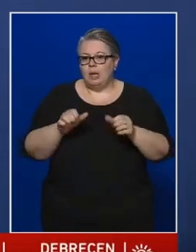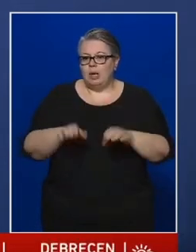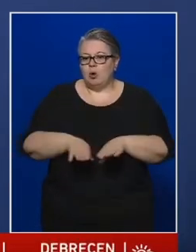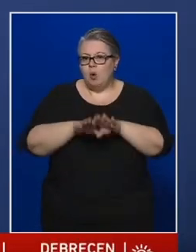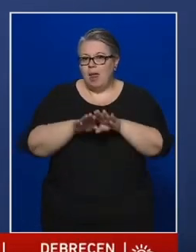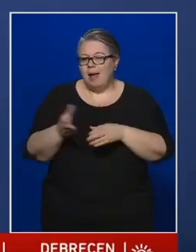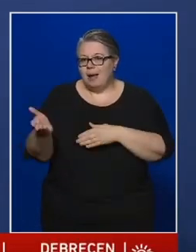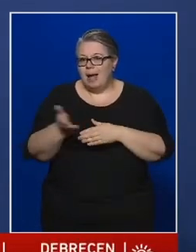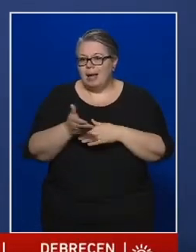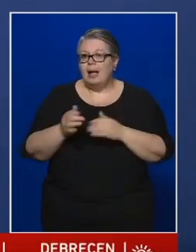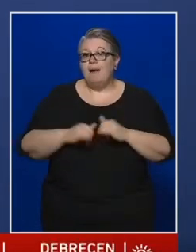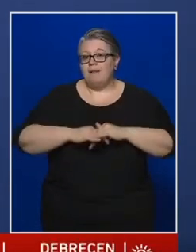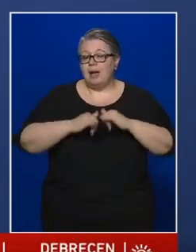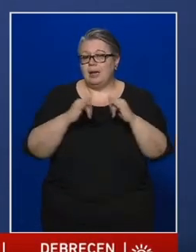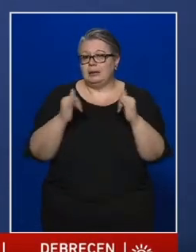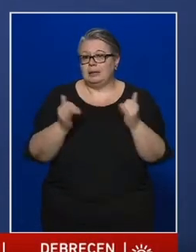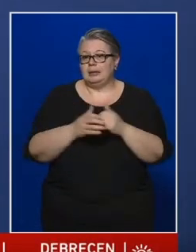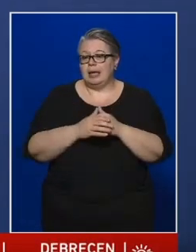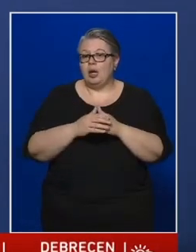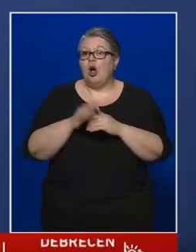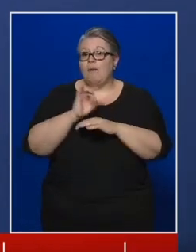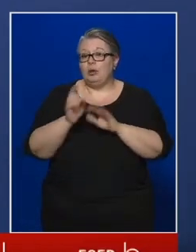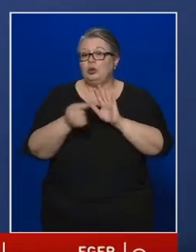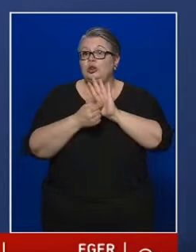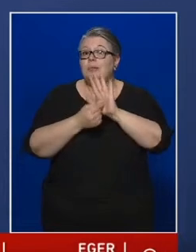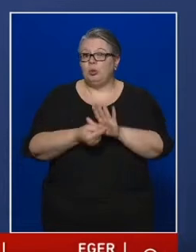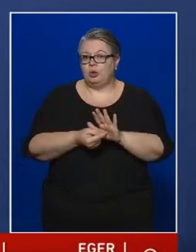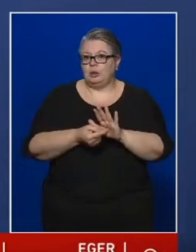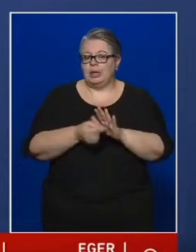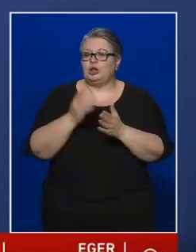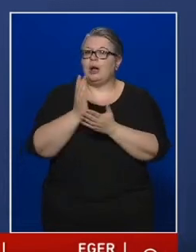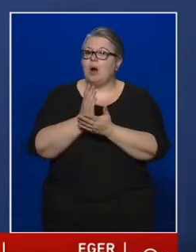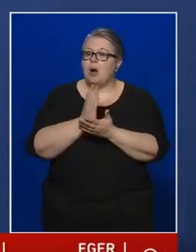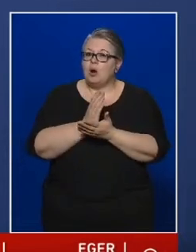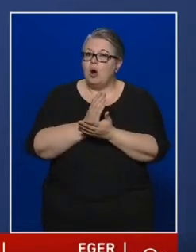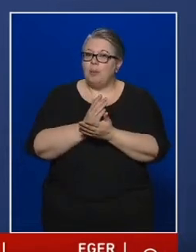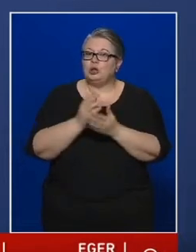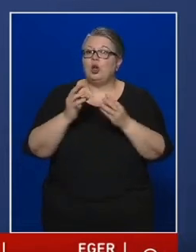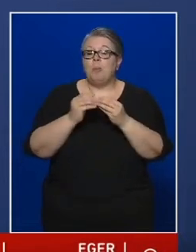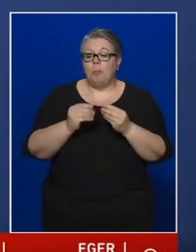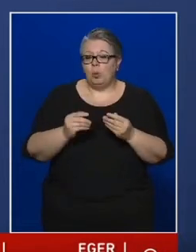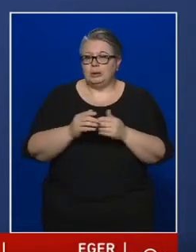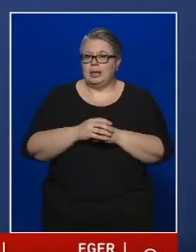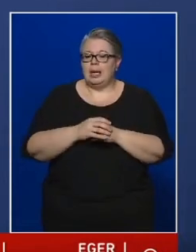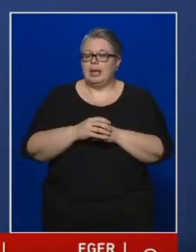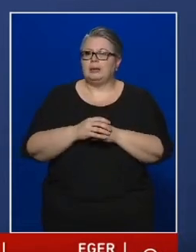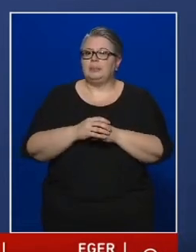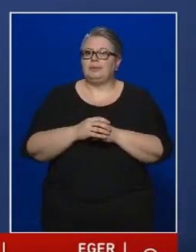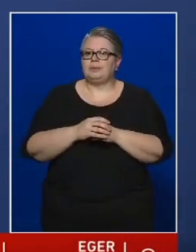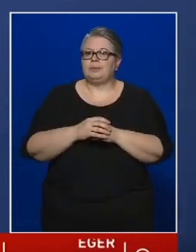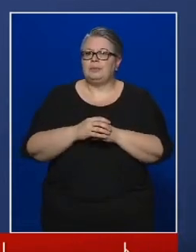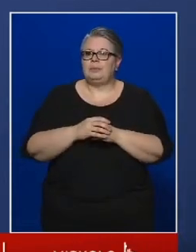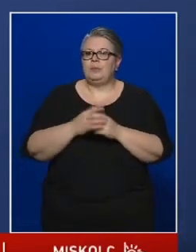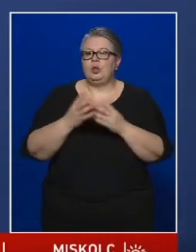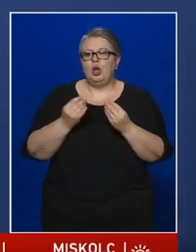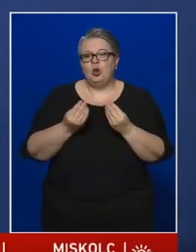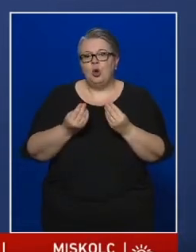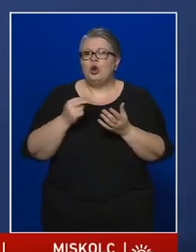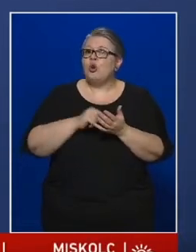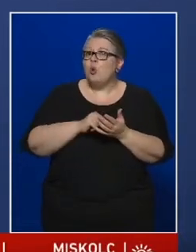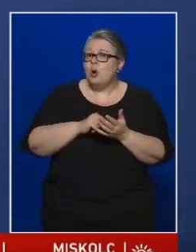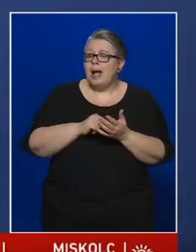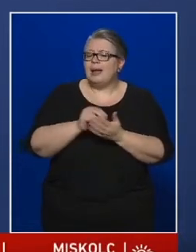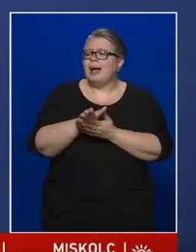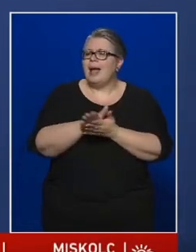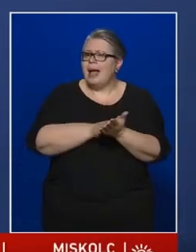kollégáim kifejlesztettek a vírus kimutatására alkalmas módszert, és nagyon korán